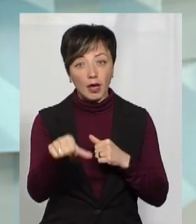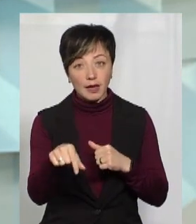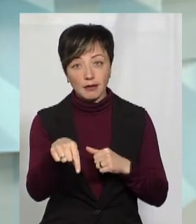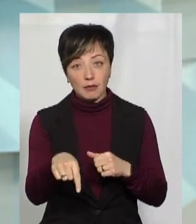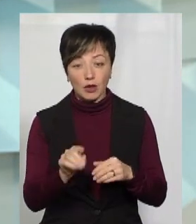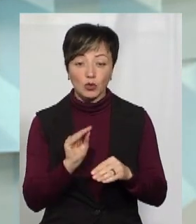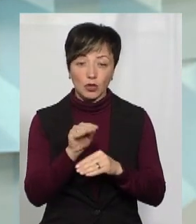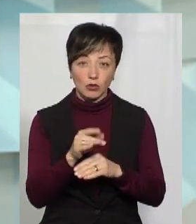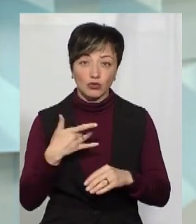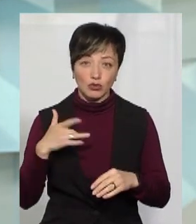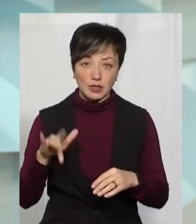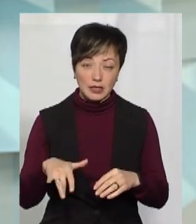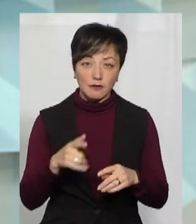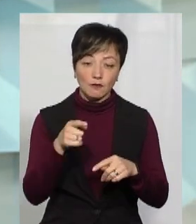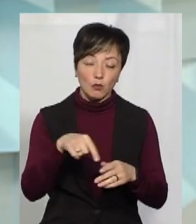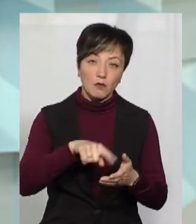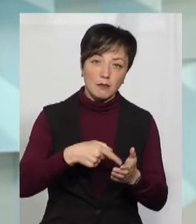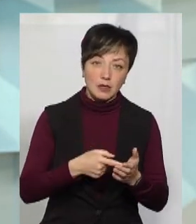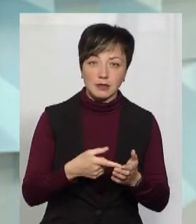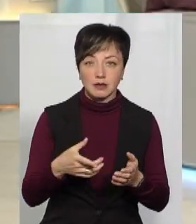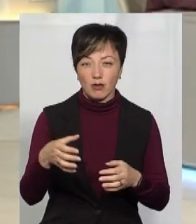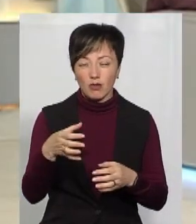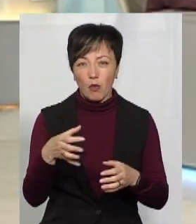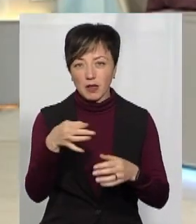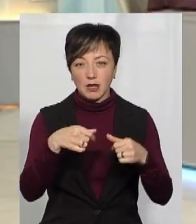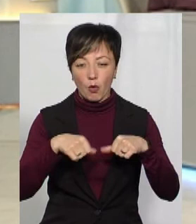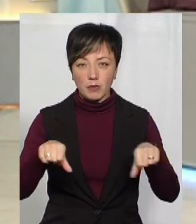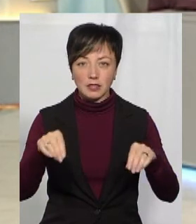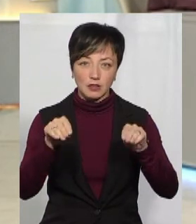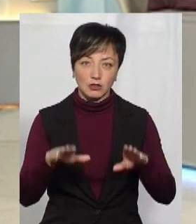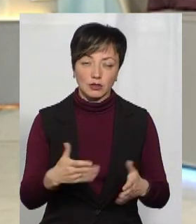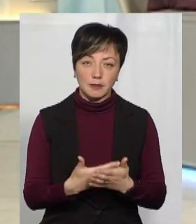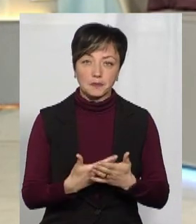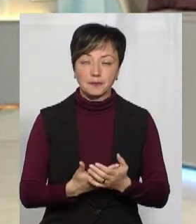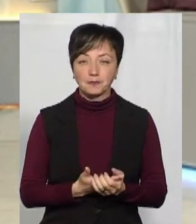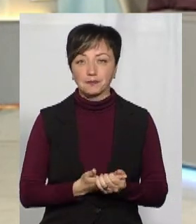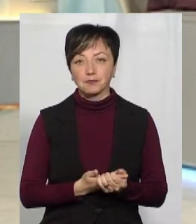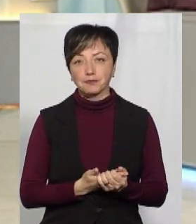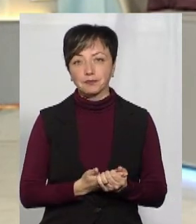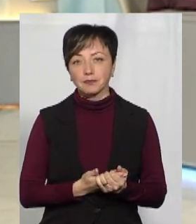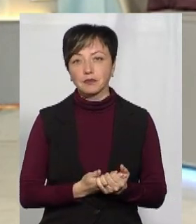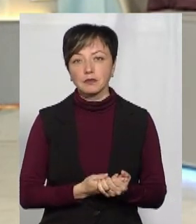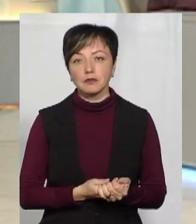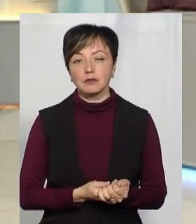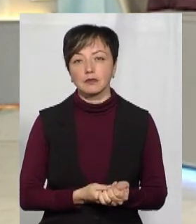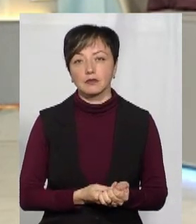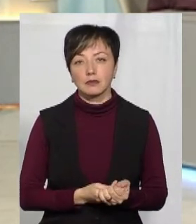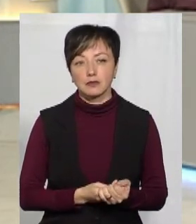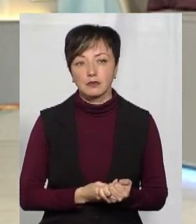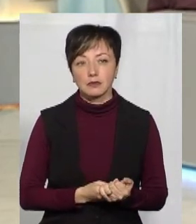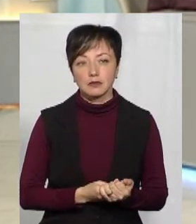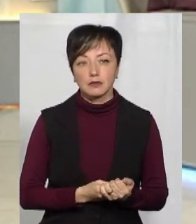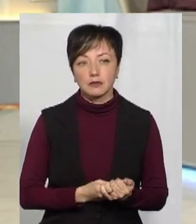але вводити додаткові жорсткі заходи рішенням обласної комісії або районних комісій, в залежності від того, який рівень небезпеки це буде